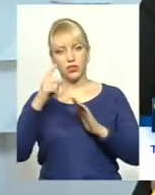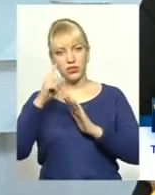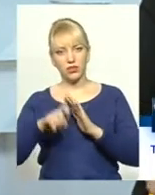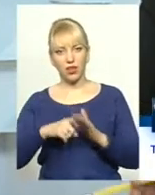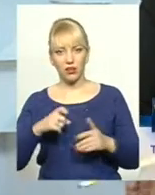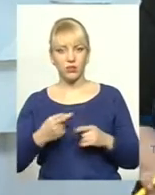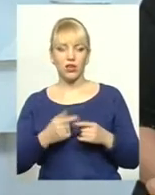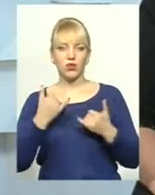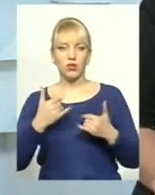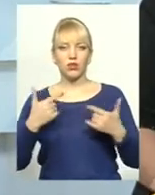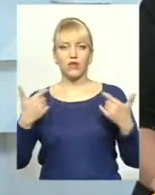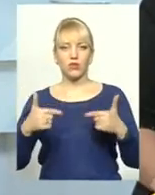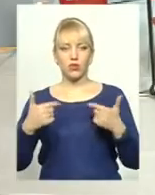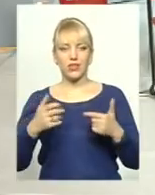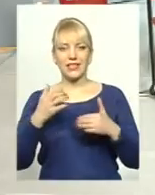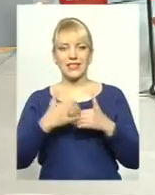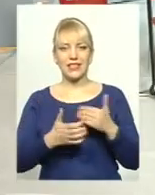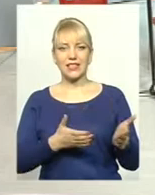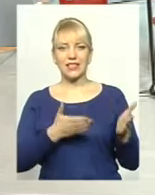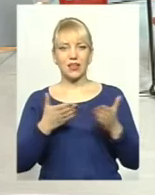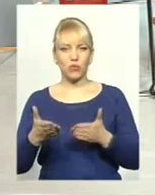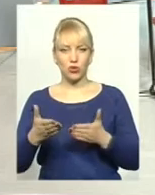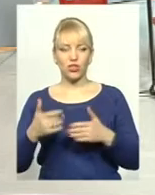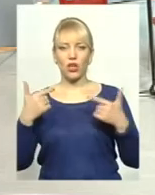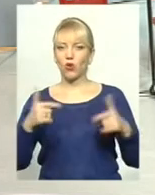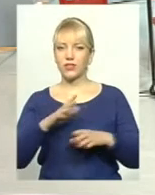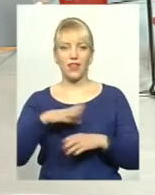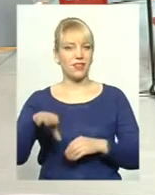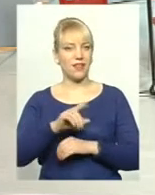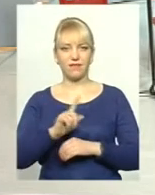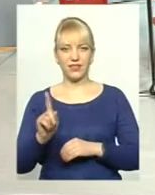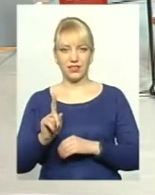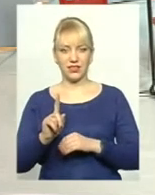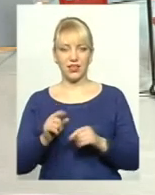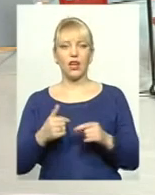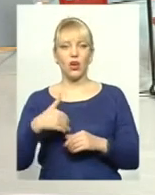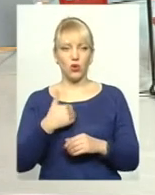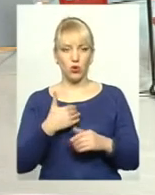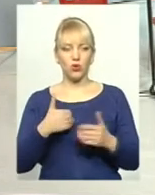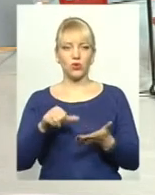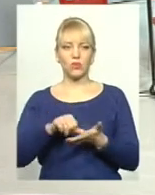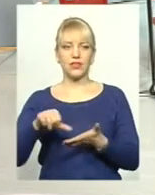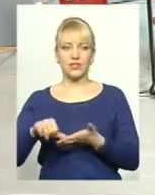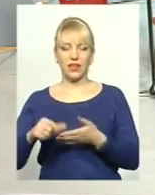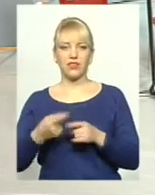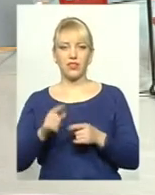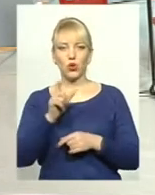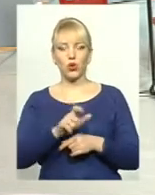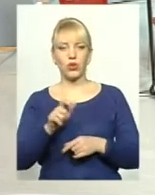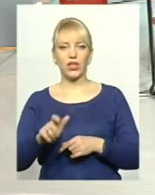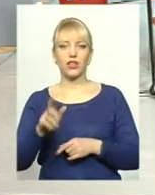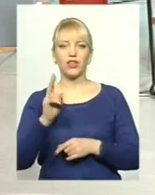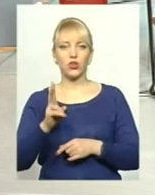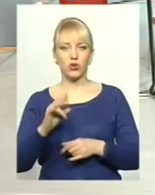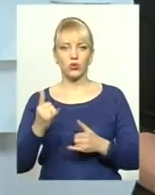студії серед запрошених гостей не всі. Хочу вам представити тих людей, які сьогодні